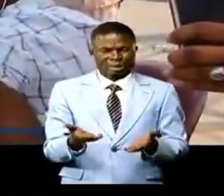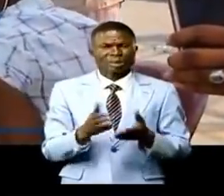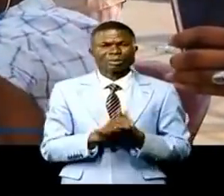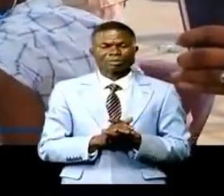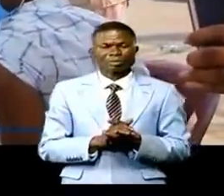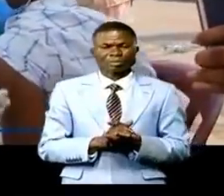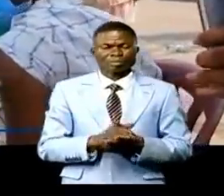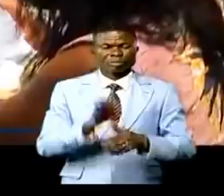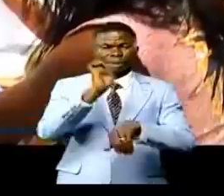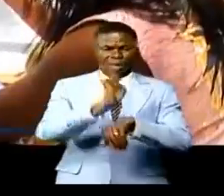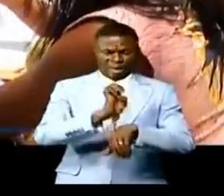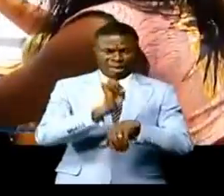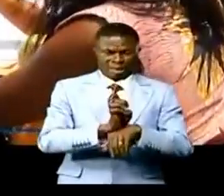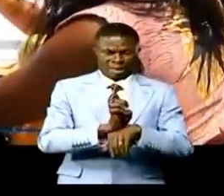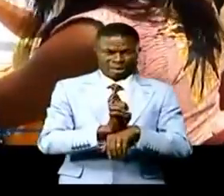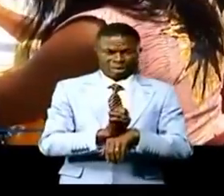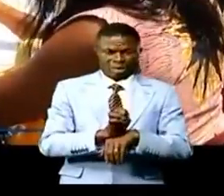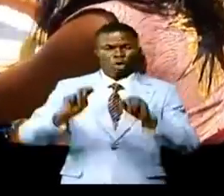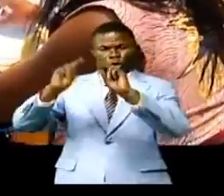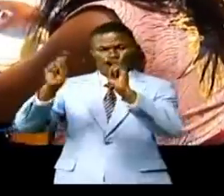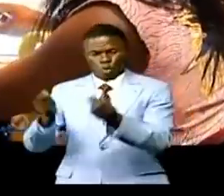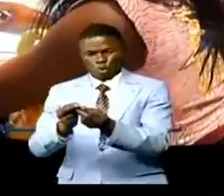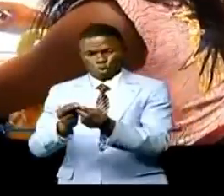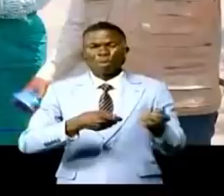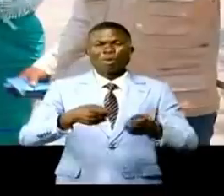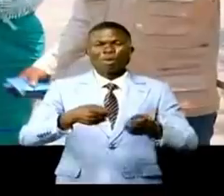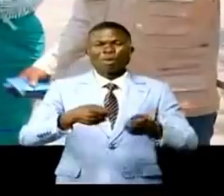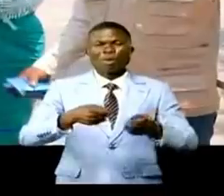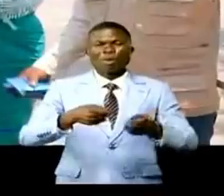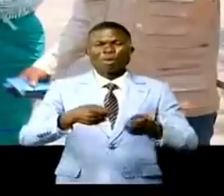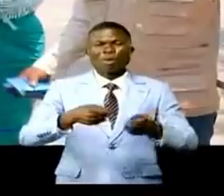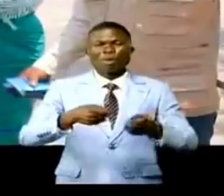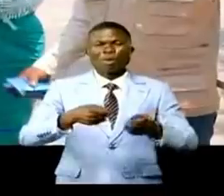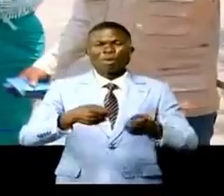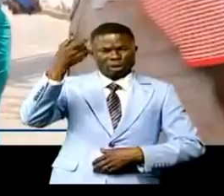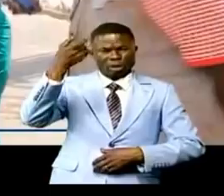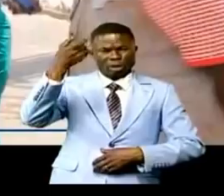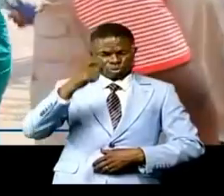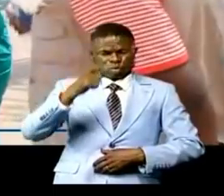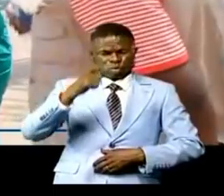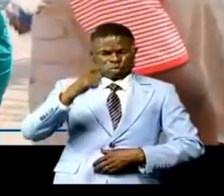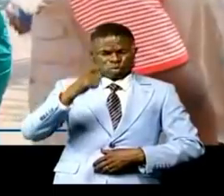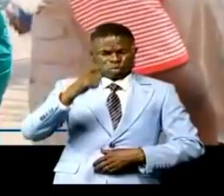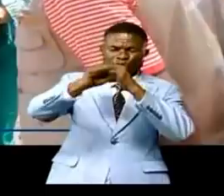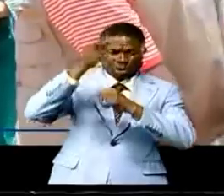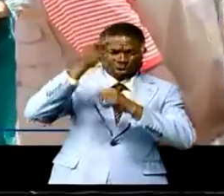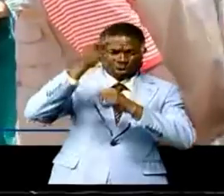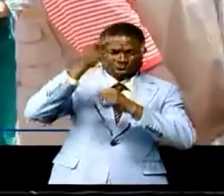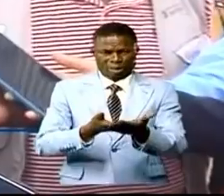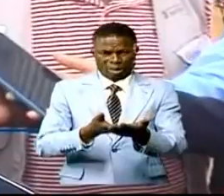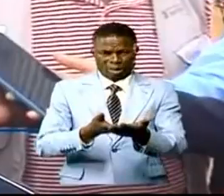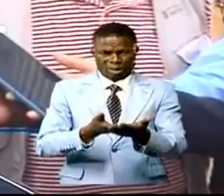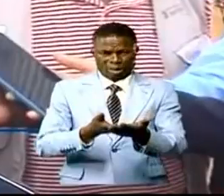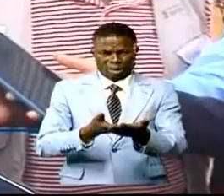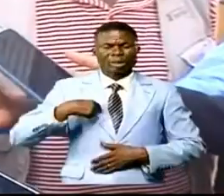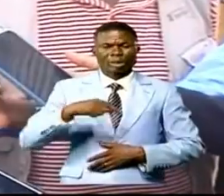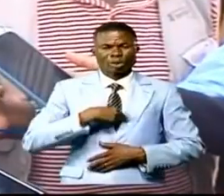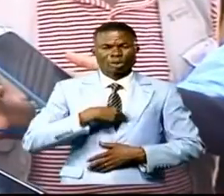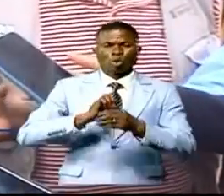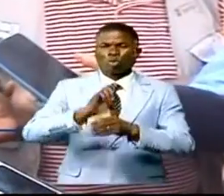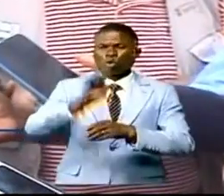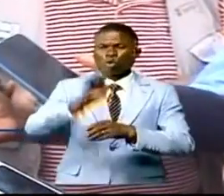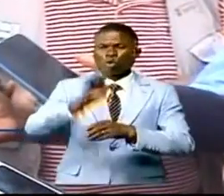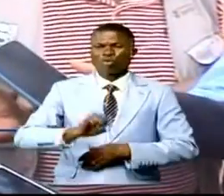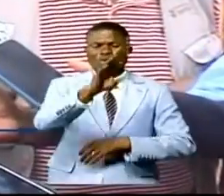Les églises, les carrefours et les marchés ont été ciblés pour cette première phase. Nous avons déployé à travers